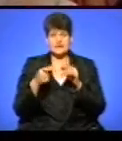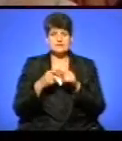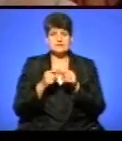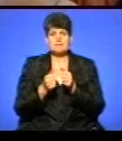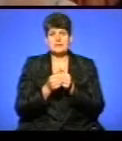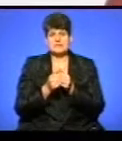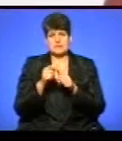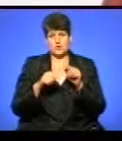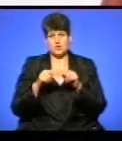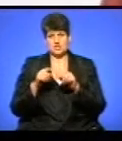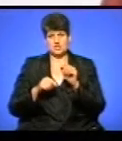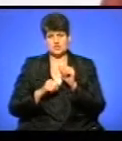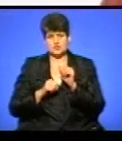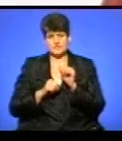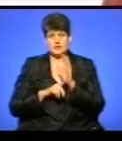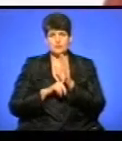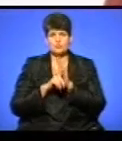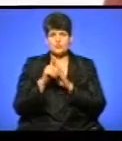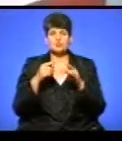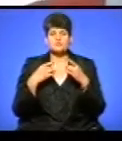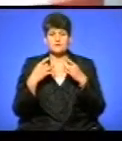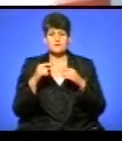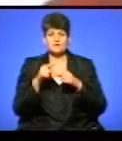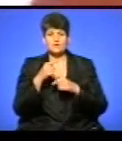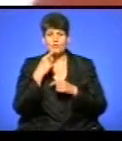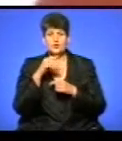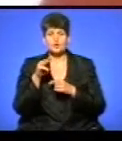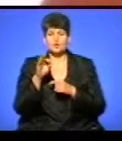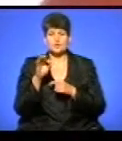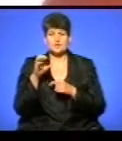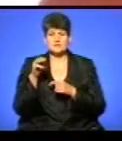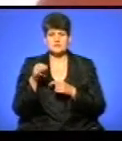родичі. На початку сеткування він говорить тост.